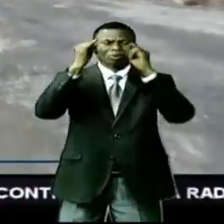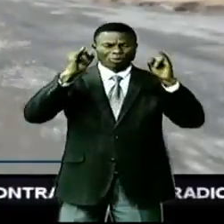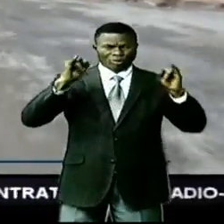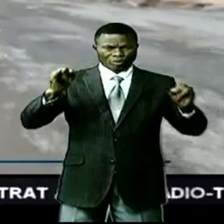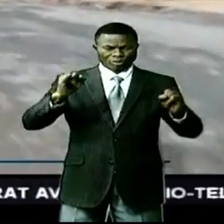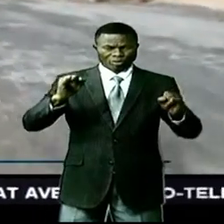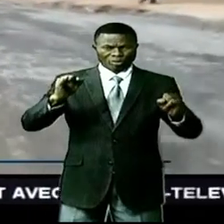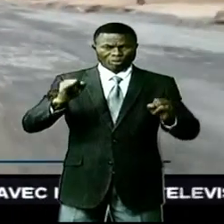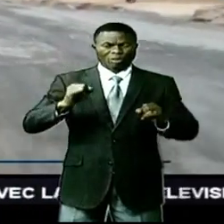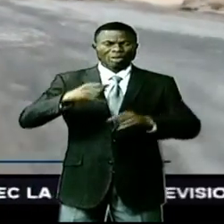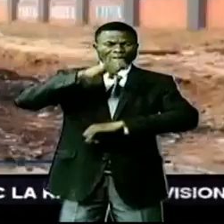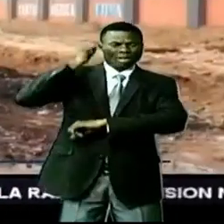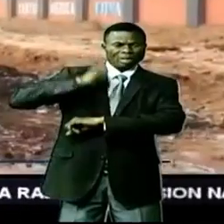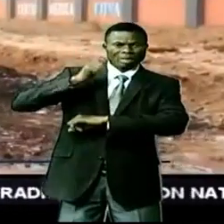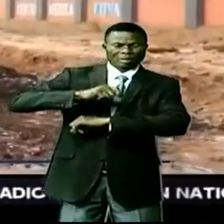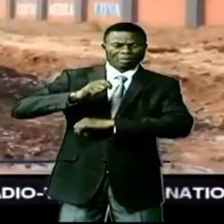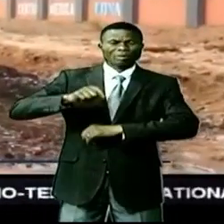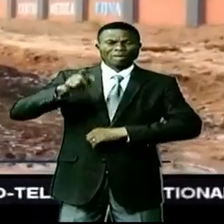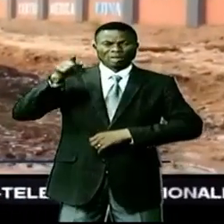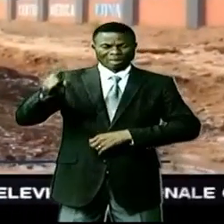devant le parquet de l'Ikassi.